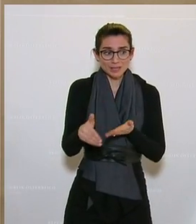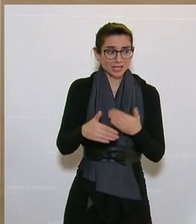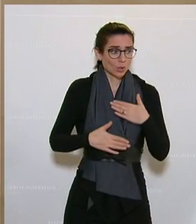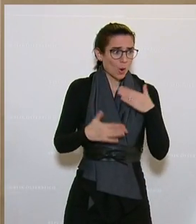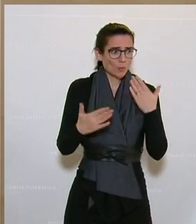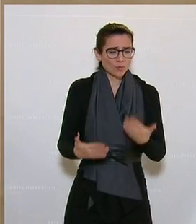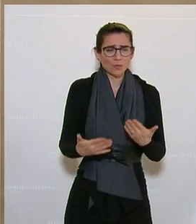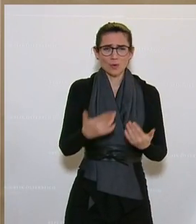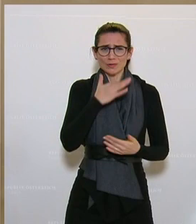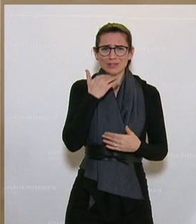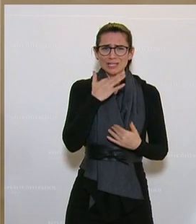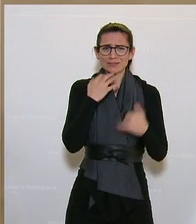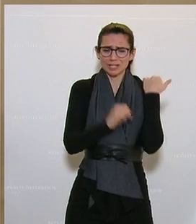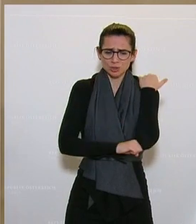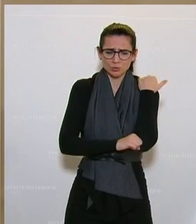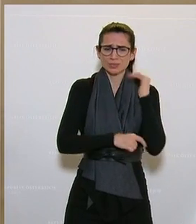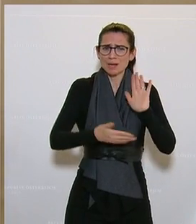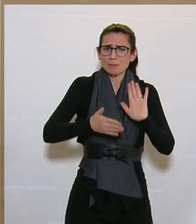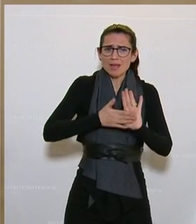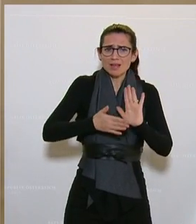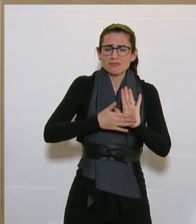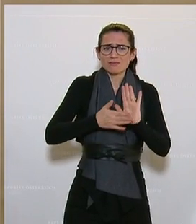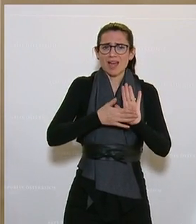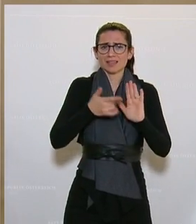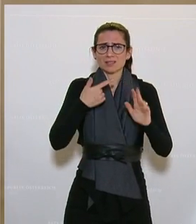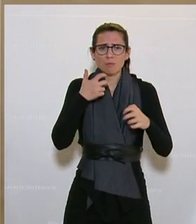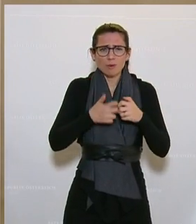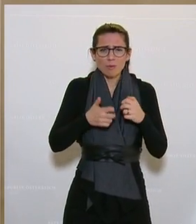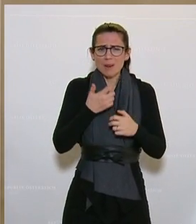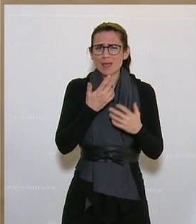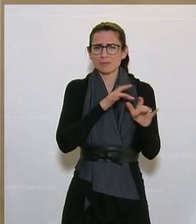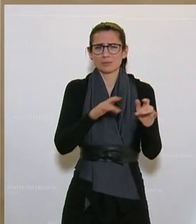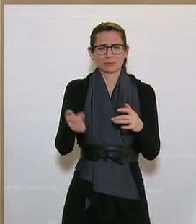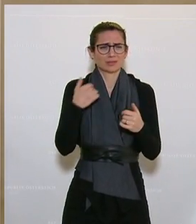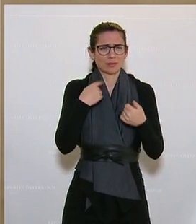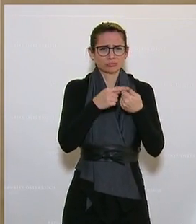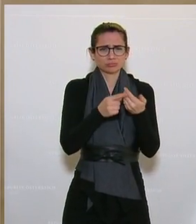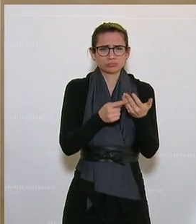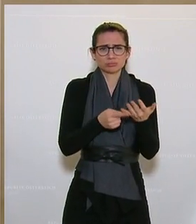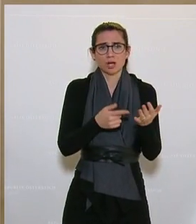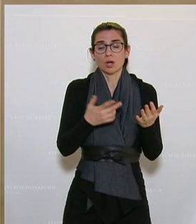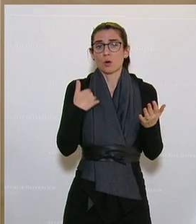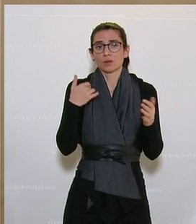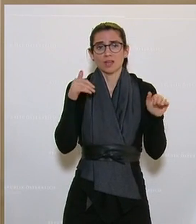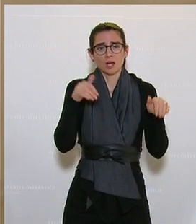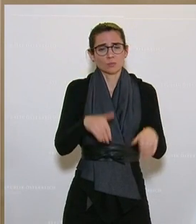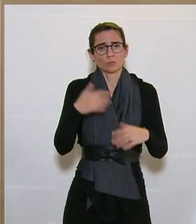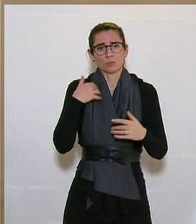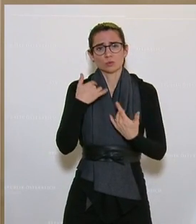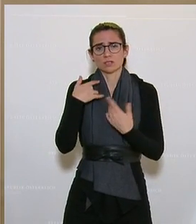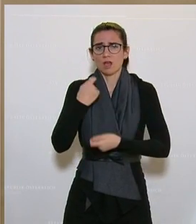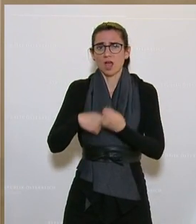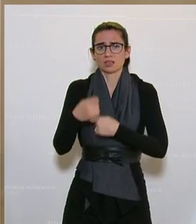obwohl viele Studien uns belegen, welche Probleme hier aufgegangen sind und wie groß hier die